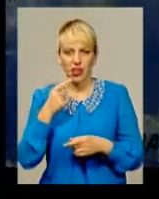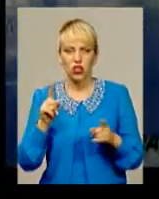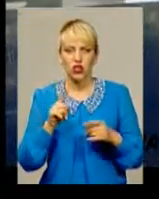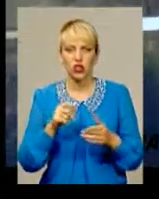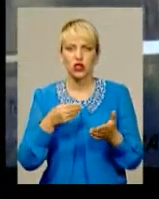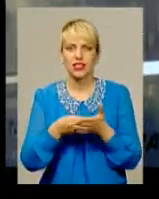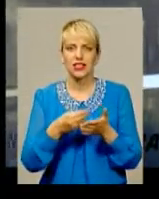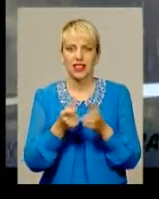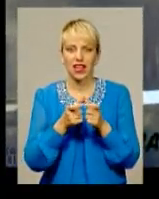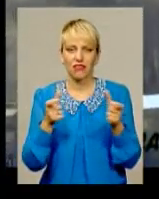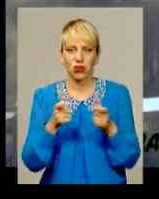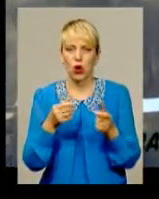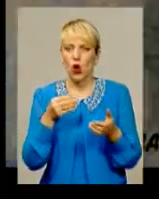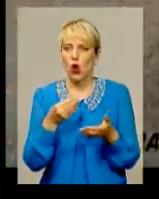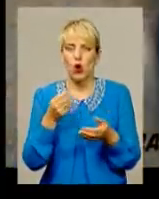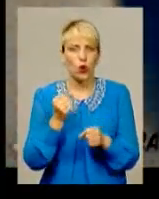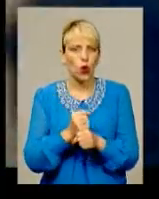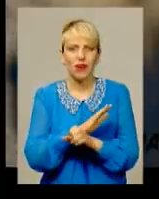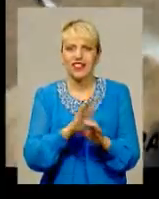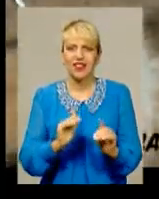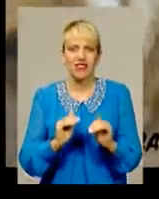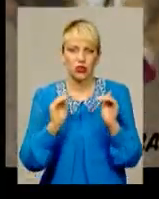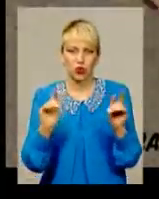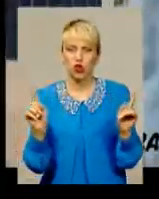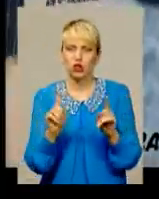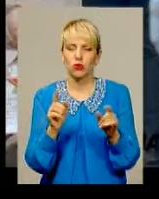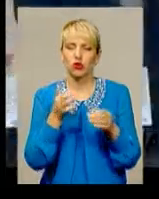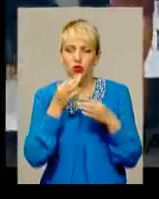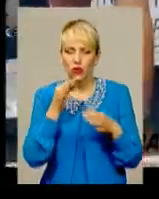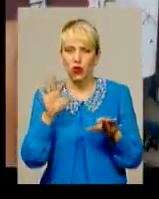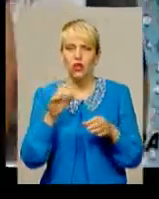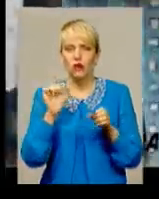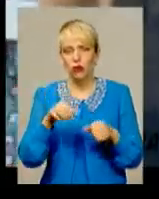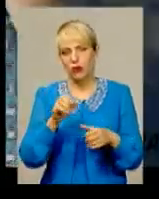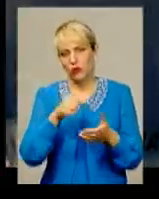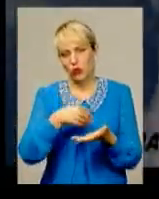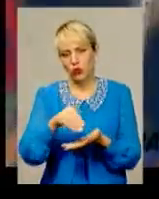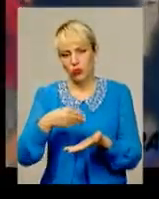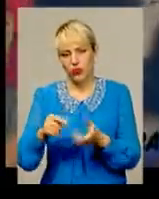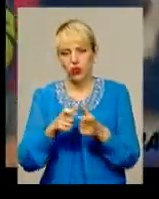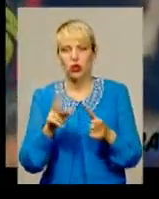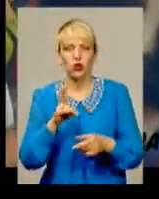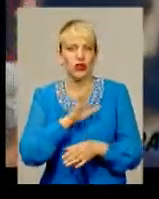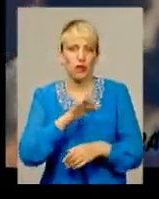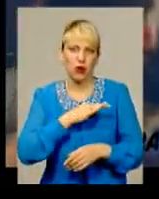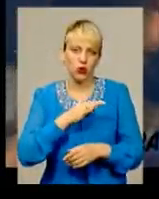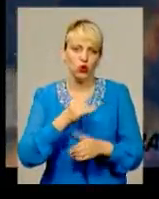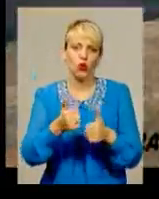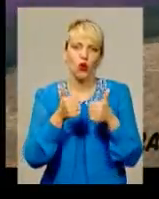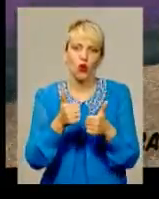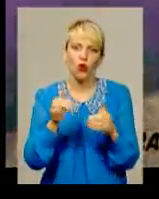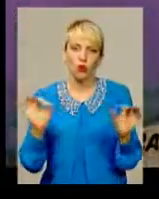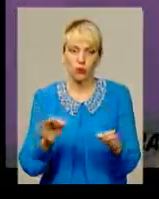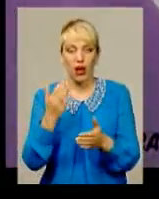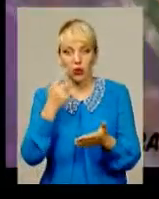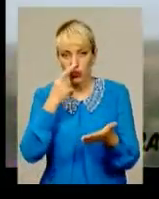квитки спеціально роблять невисокими. Аби дозволити собі таке задоволення, зміг кожен небайдужий до хорошої музики та пригод. А хочете